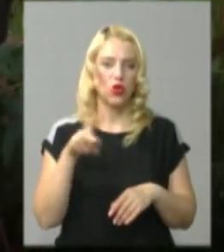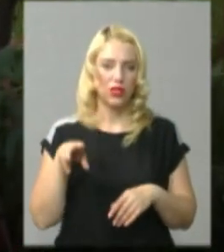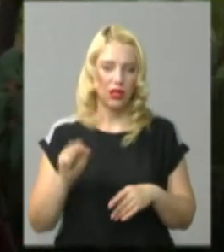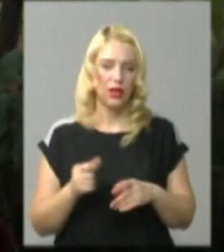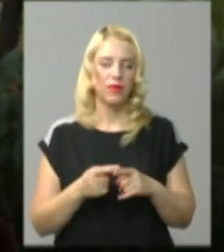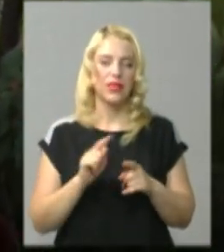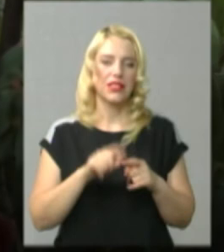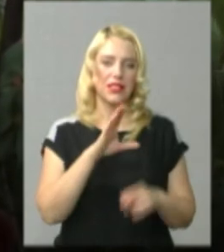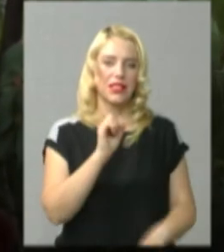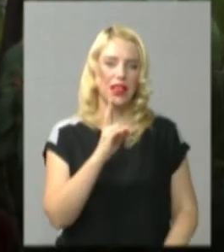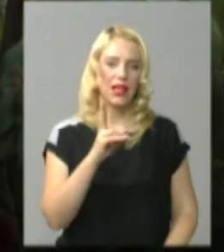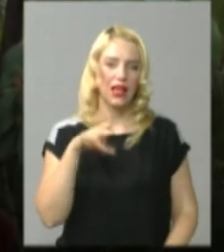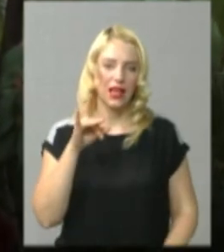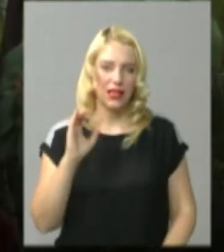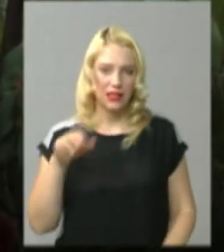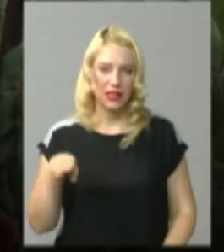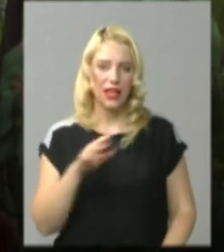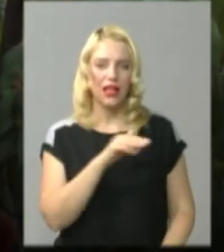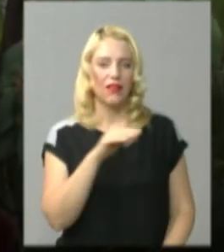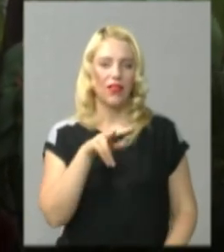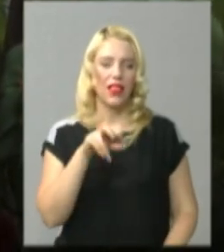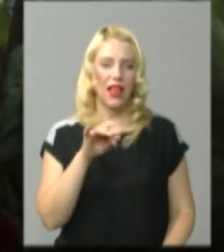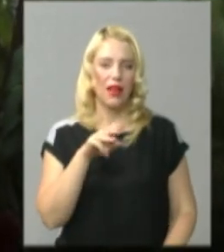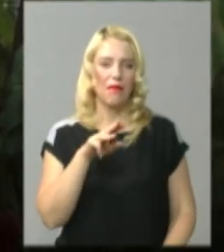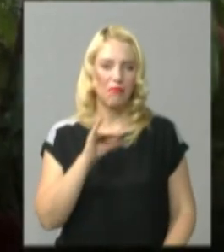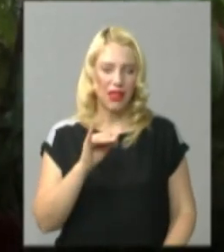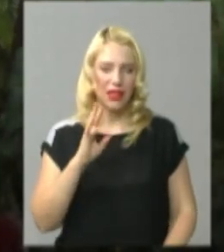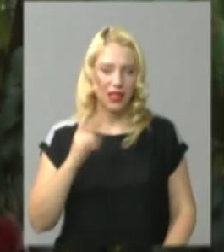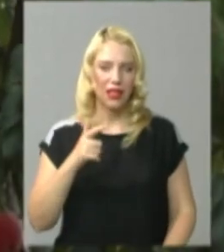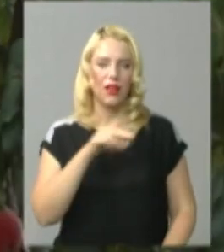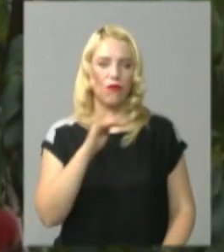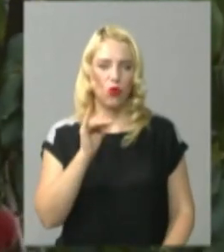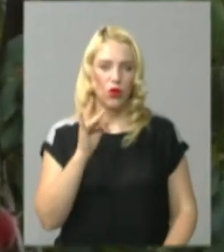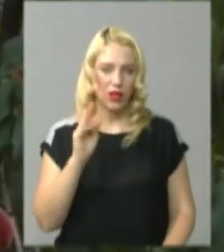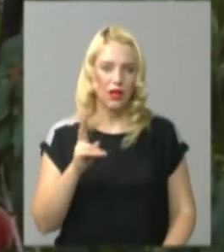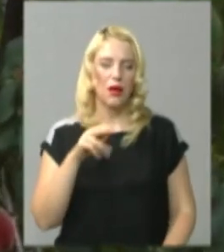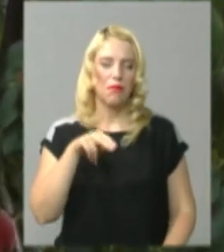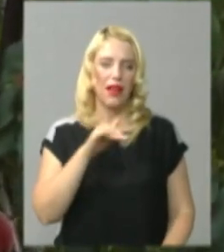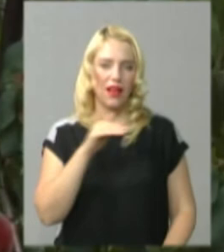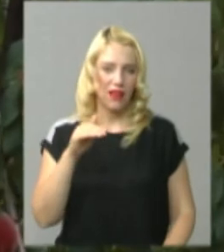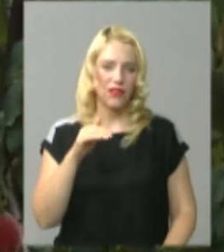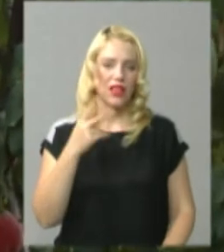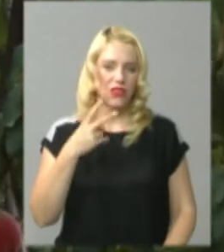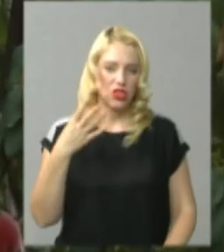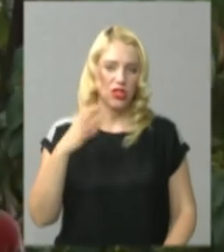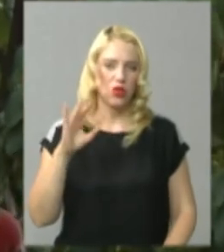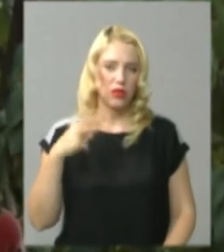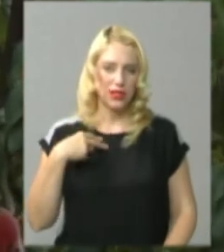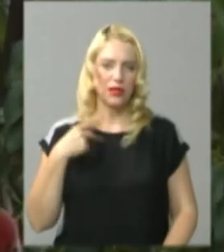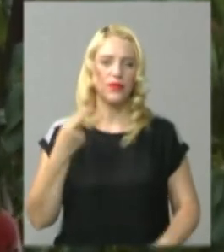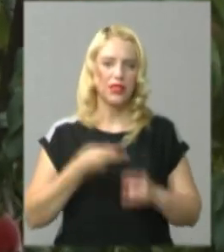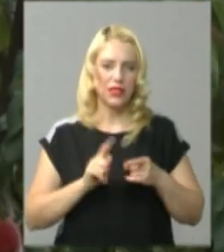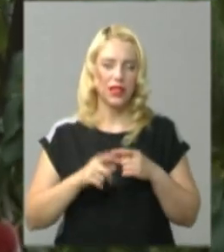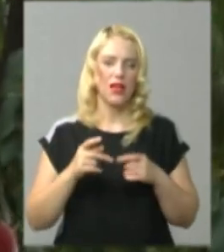Сан Крест та Флемінг Ф'юрі ПФ 24007. Два таких досить крупноплідних